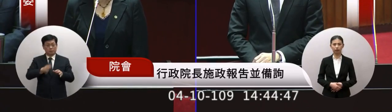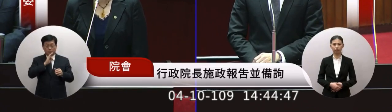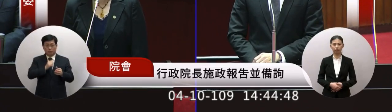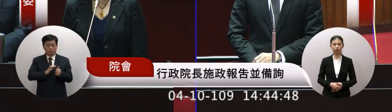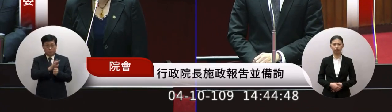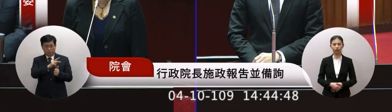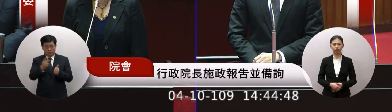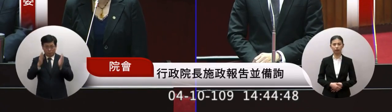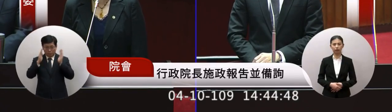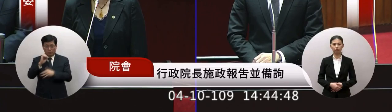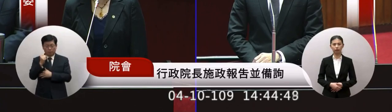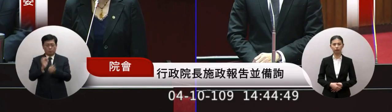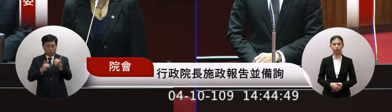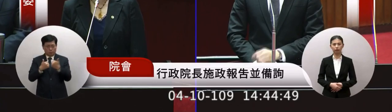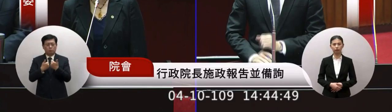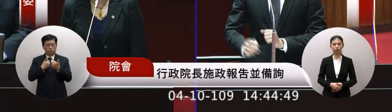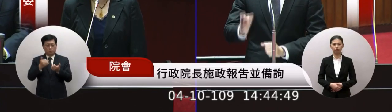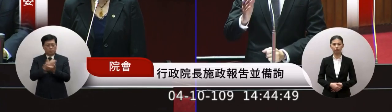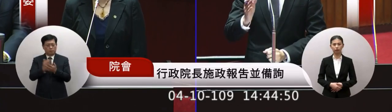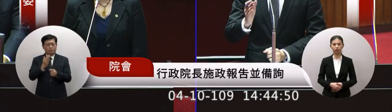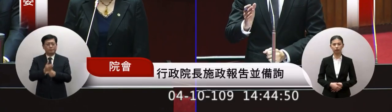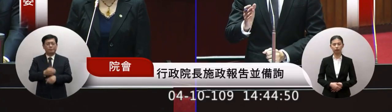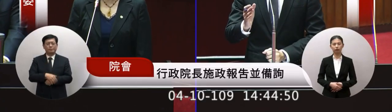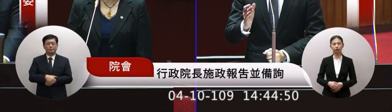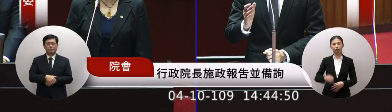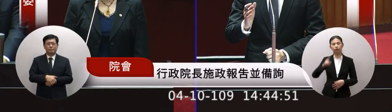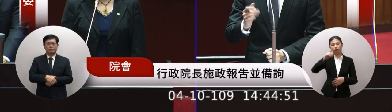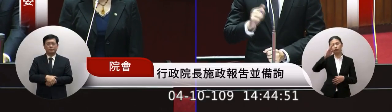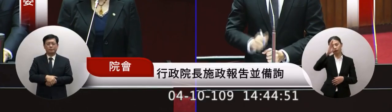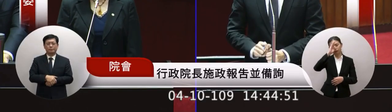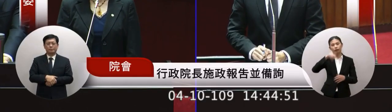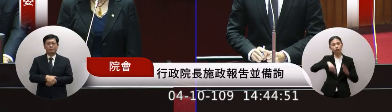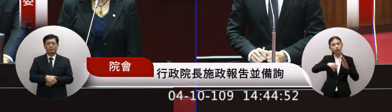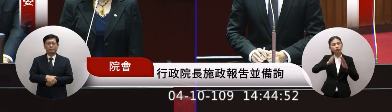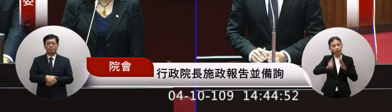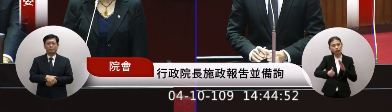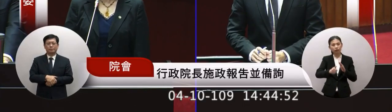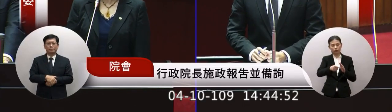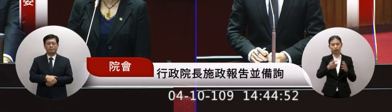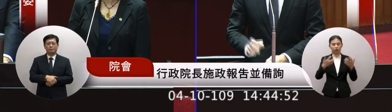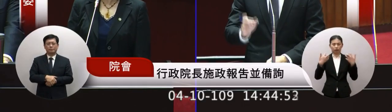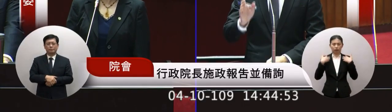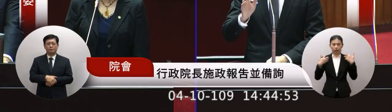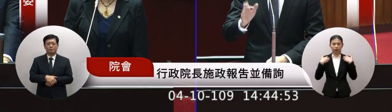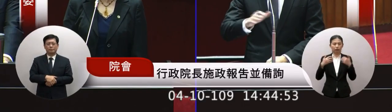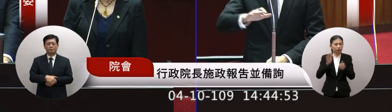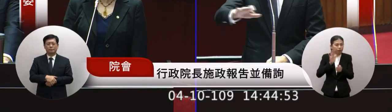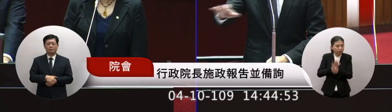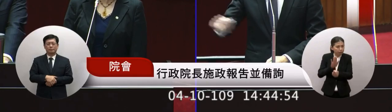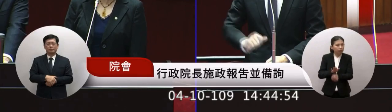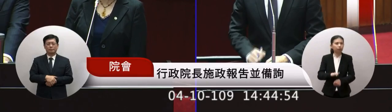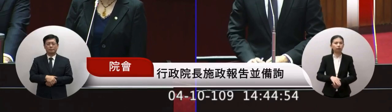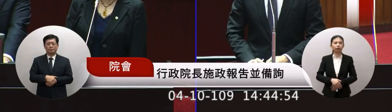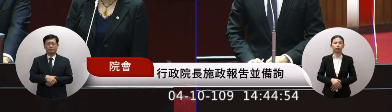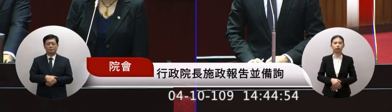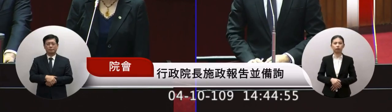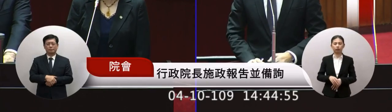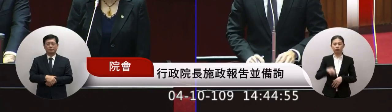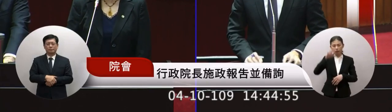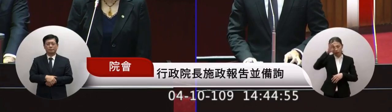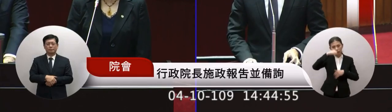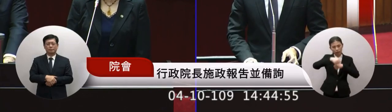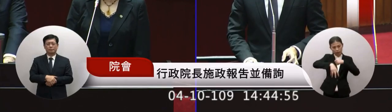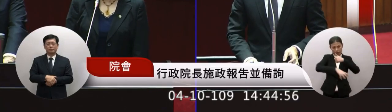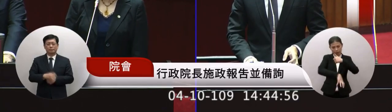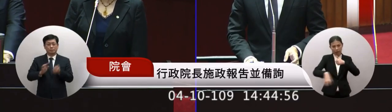專會剛才這樣評估和規劃當這樣就麻煩議長要做出專會的扣刷可以來看檔門來協調